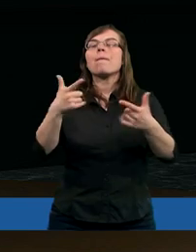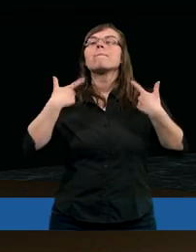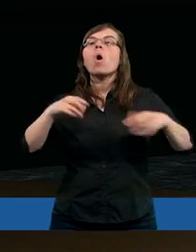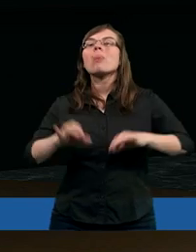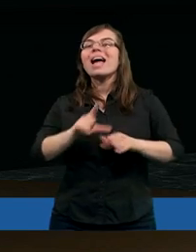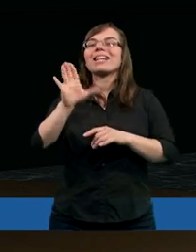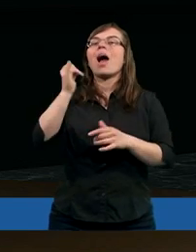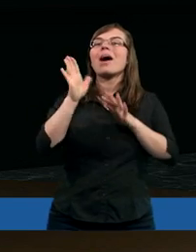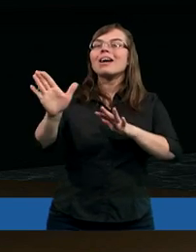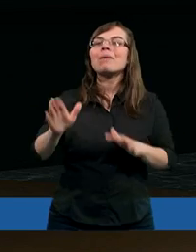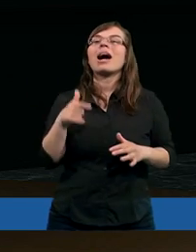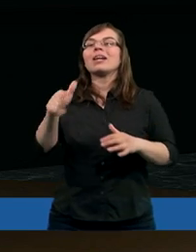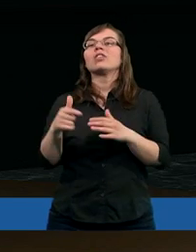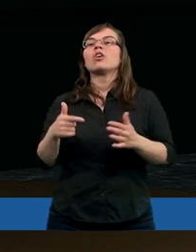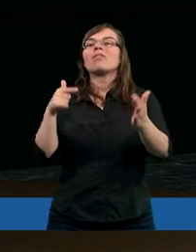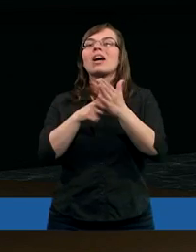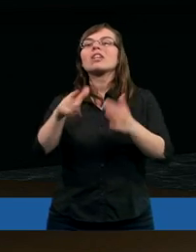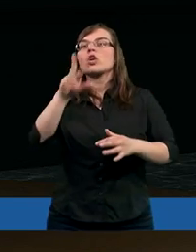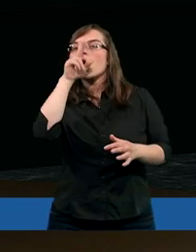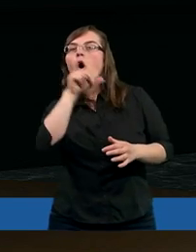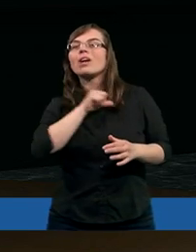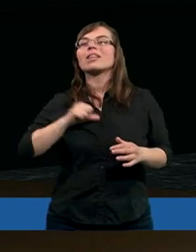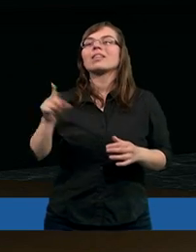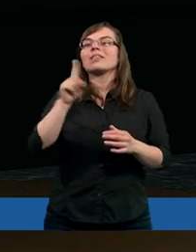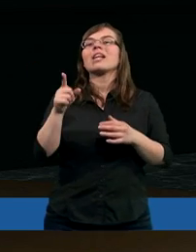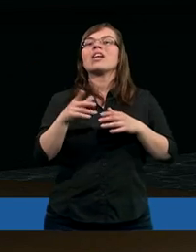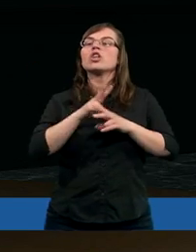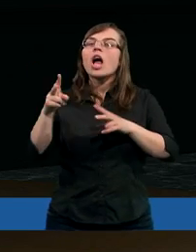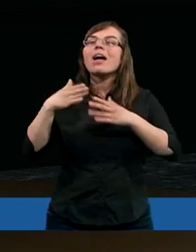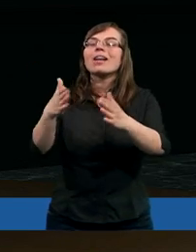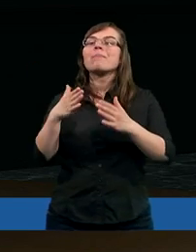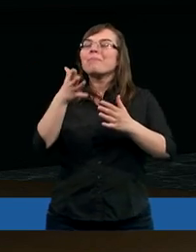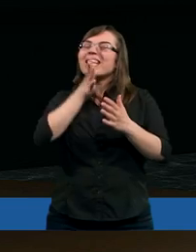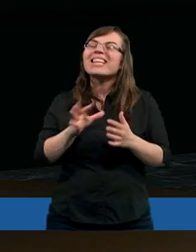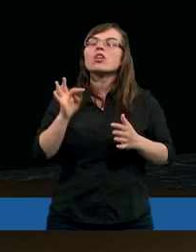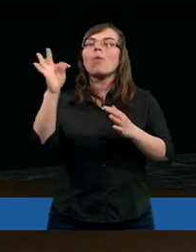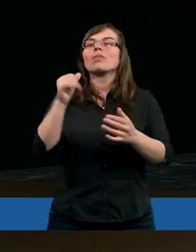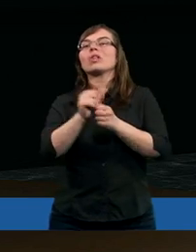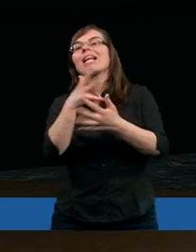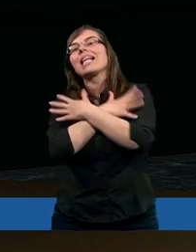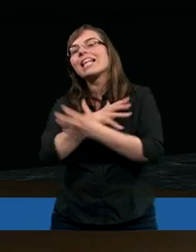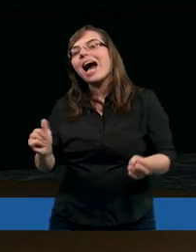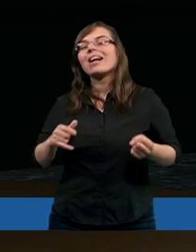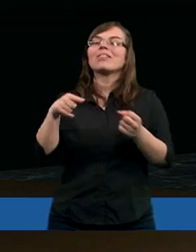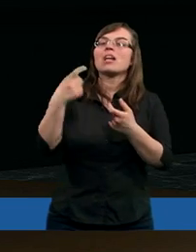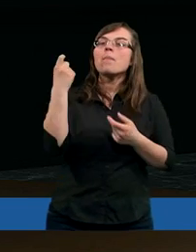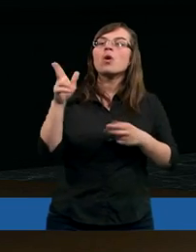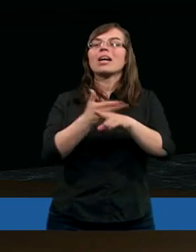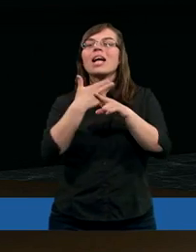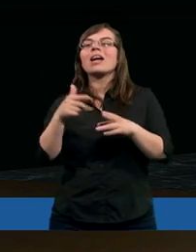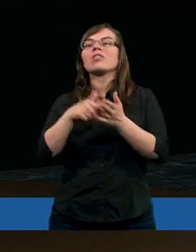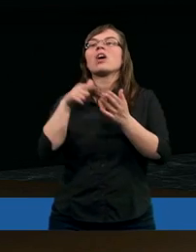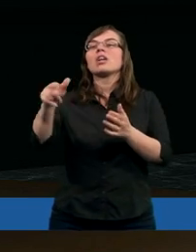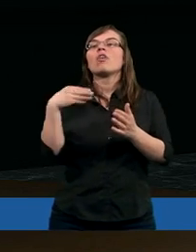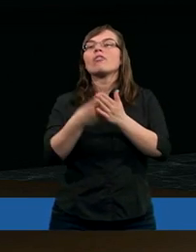taki potencjał, jaki w nas jest. Mi tak to zawsze kojarzy się też z Gedeonem. Gedeon, który jest taki strachliwy w tym momencie, kiedy tam